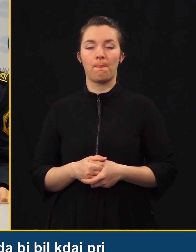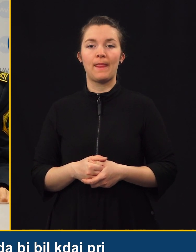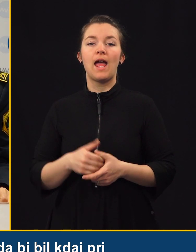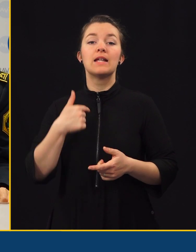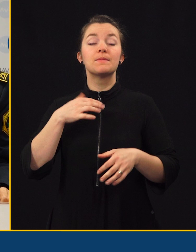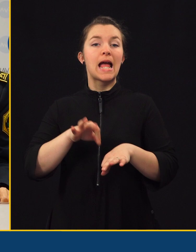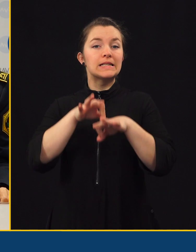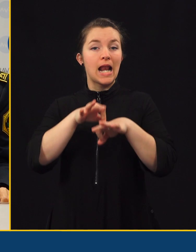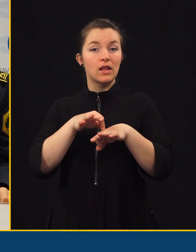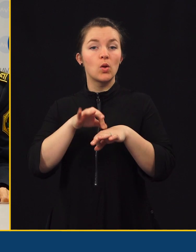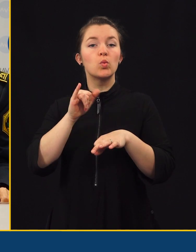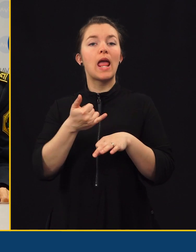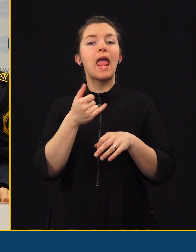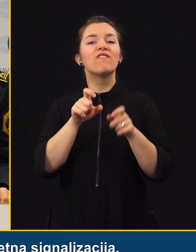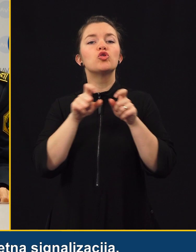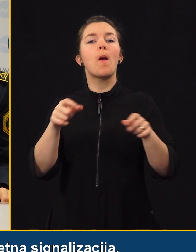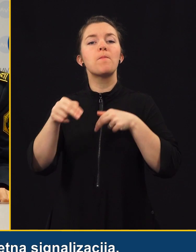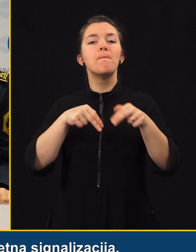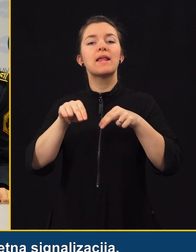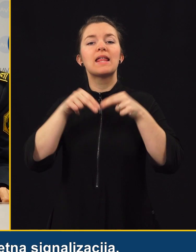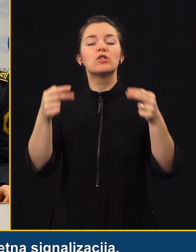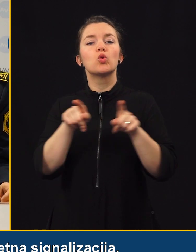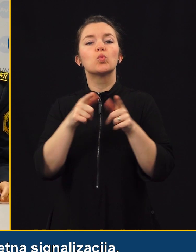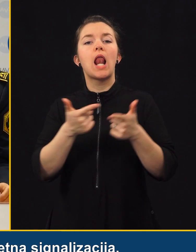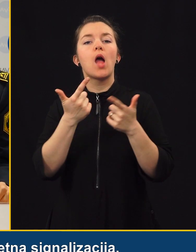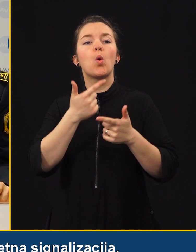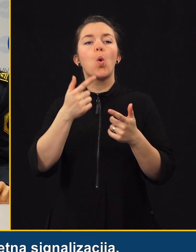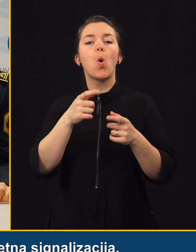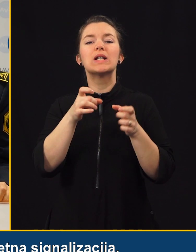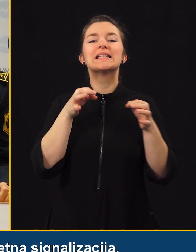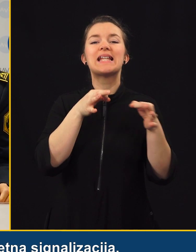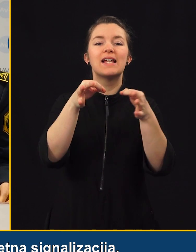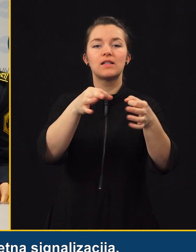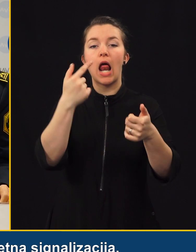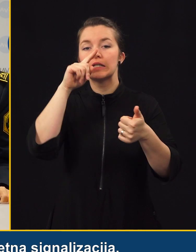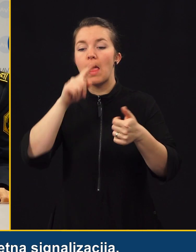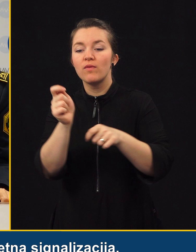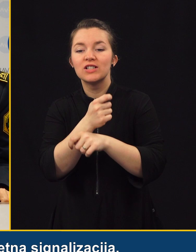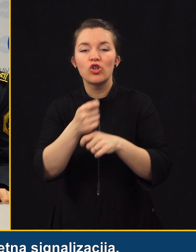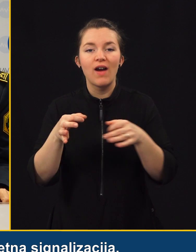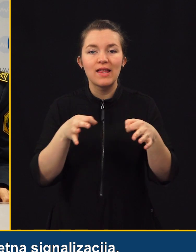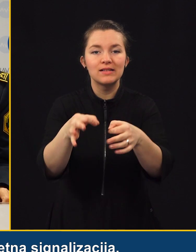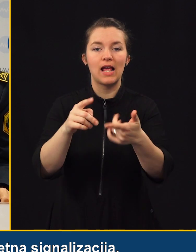cestišče, ali slabo vzdrževanost cestišče, ali slabo postavljena